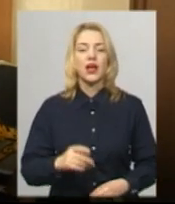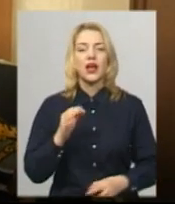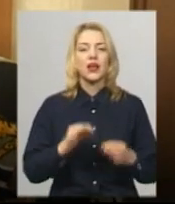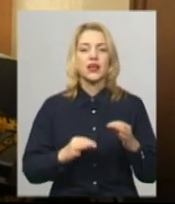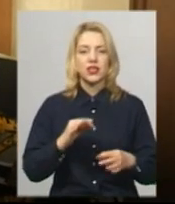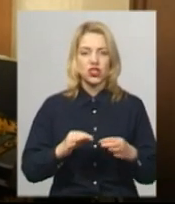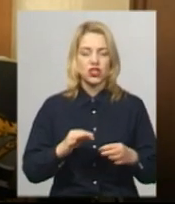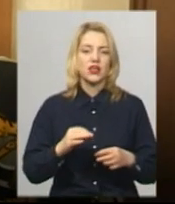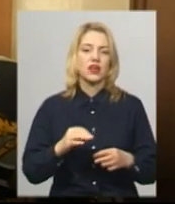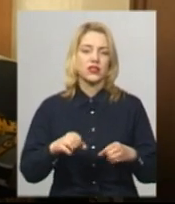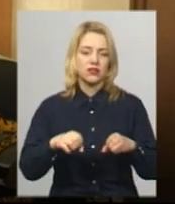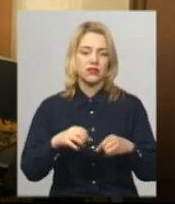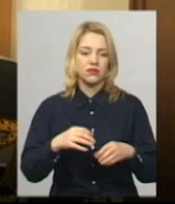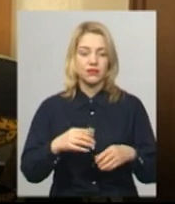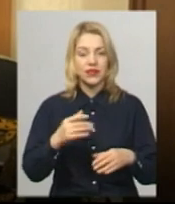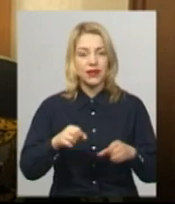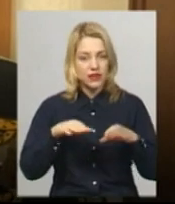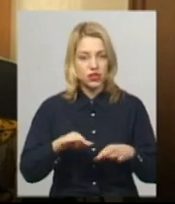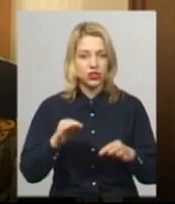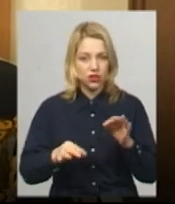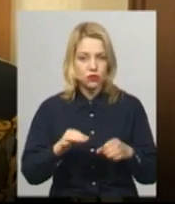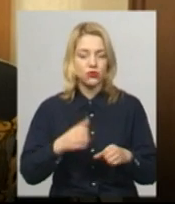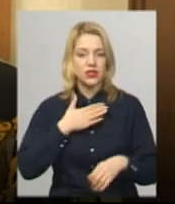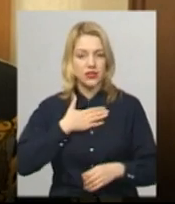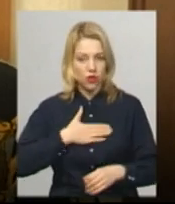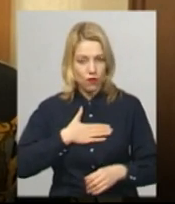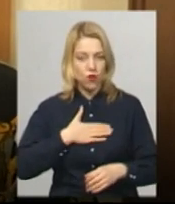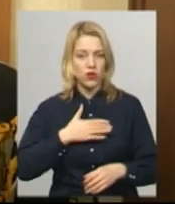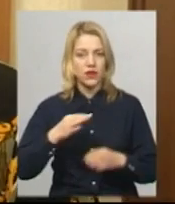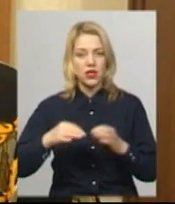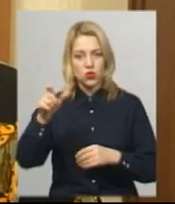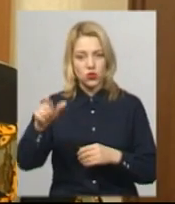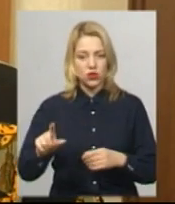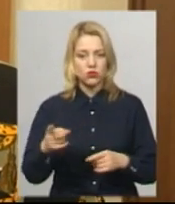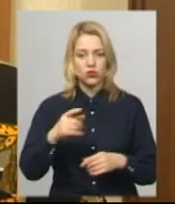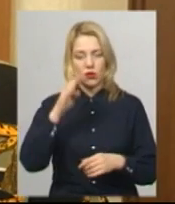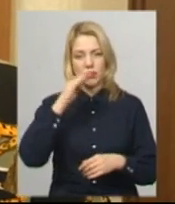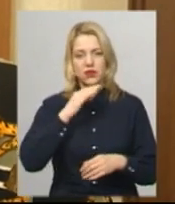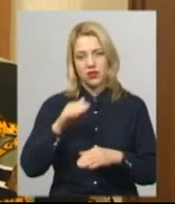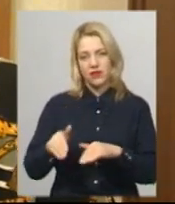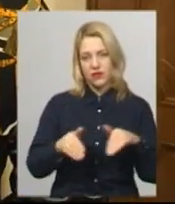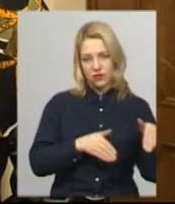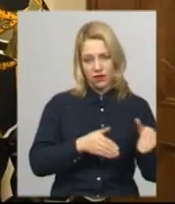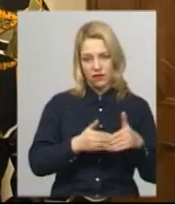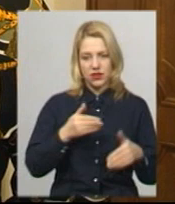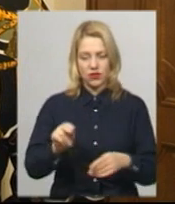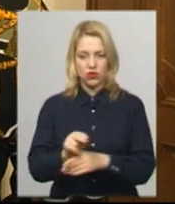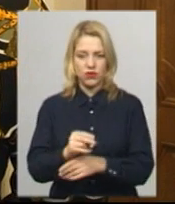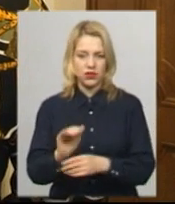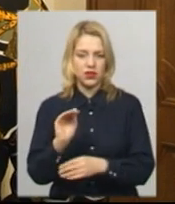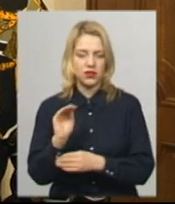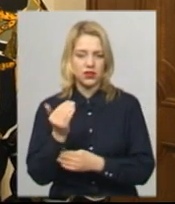суддею, поскільки батьки самоусунулися від виховання дитини. Як